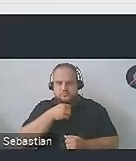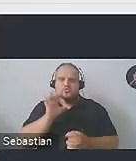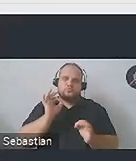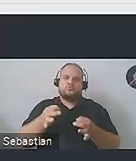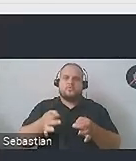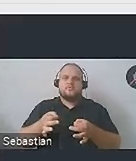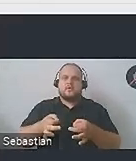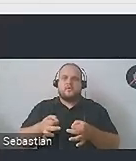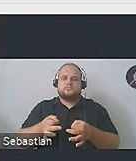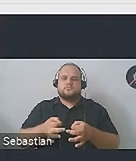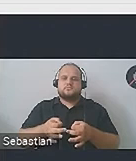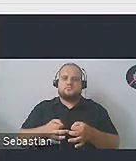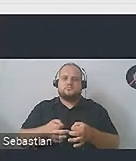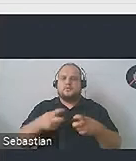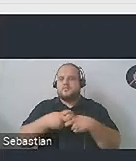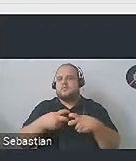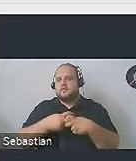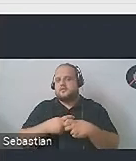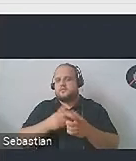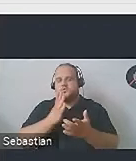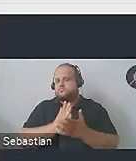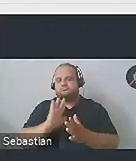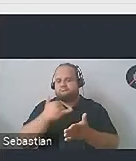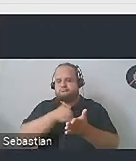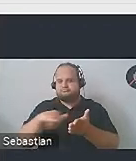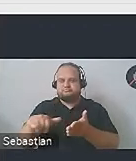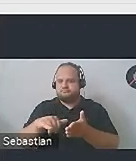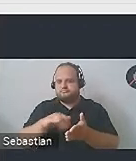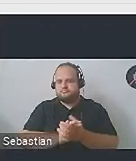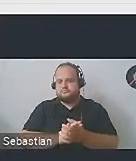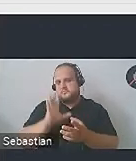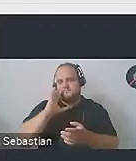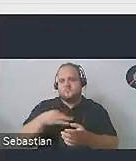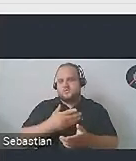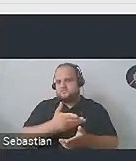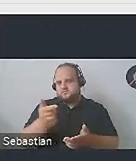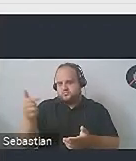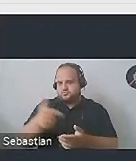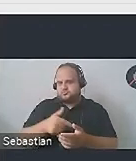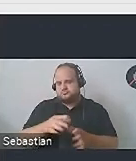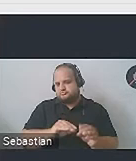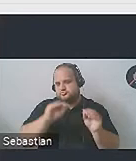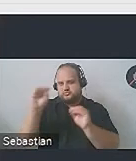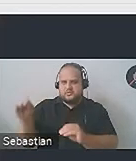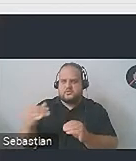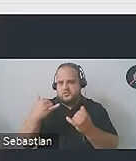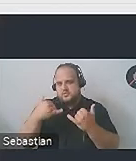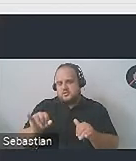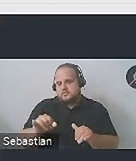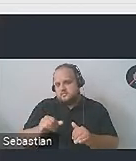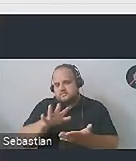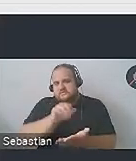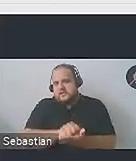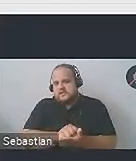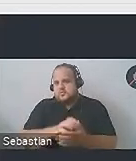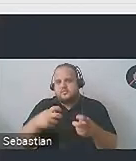to teraz już internet jest niedostępny, więc państwo musicie się przenieść do jakichś innych zajęć,